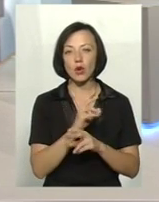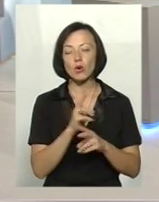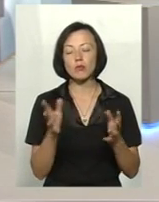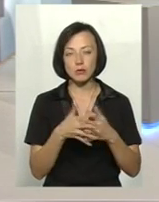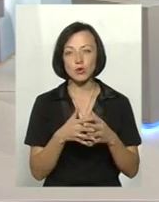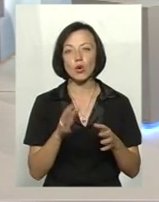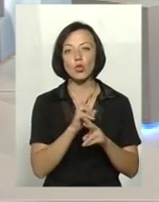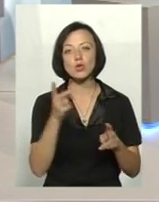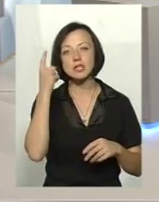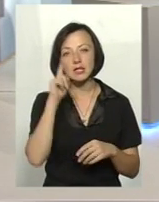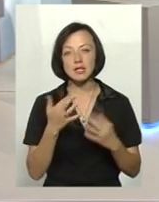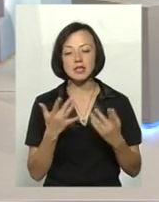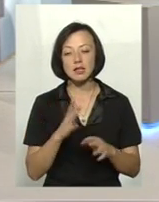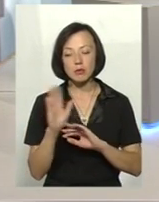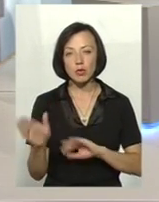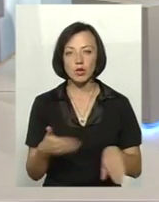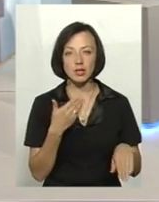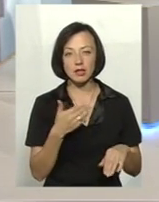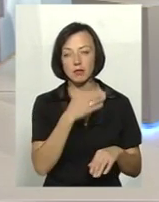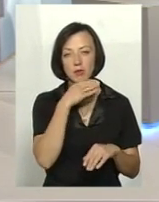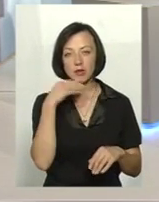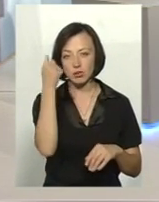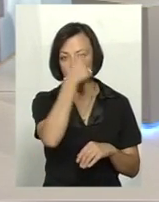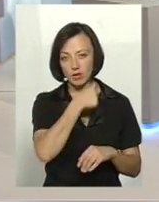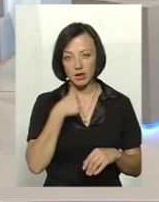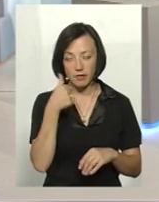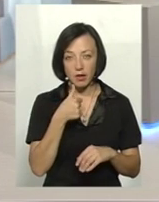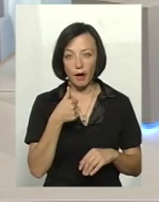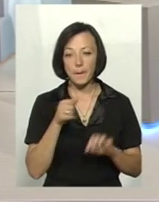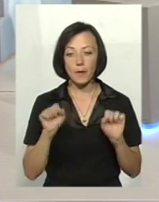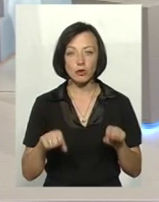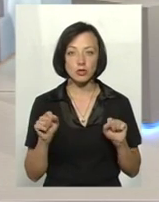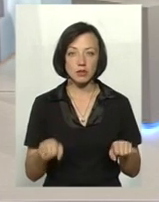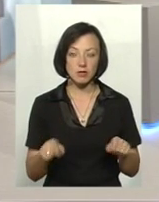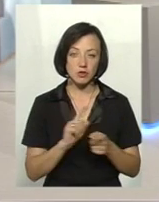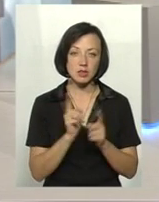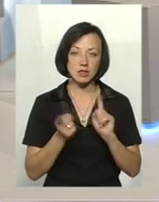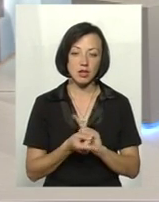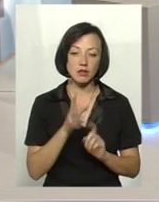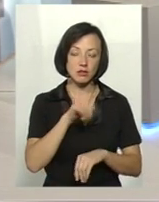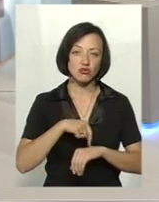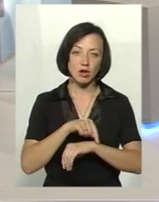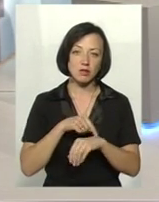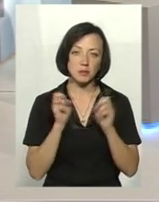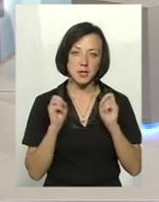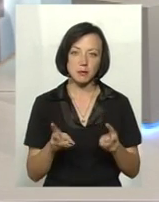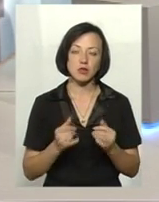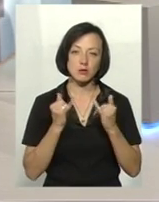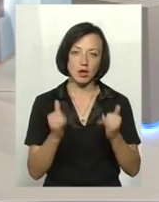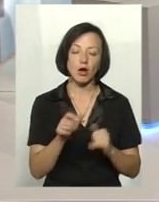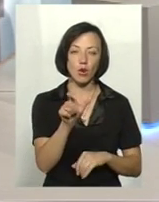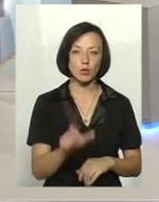знає, скільки має прийти 10-ти літ, можливо, він може стати з часом і небезпечним